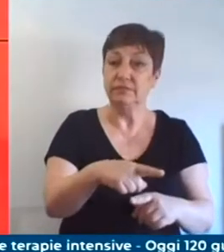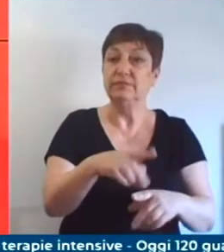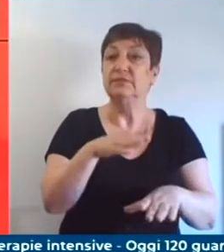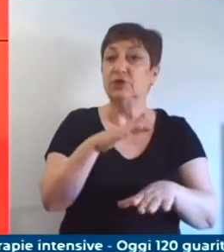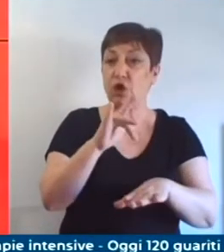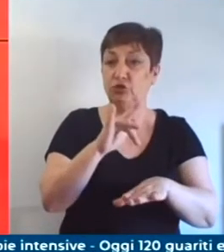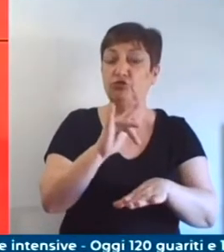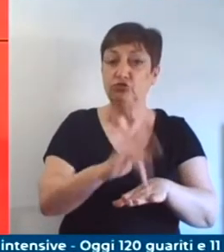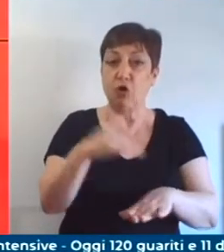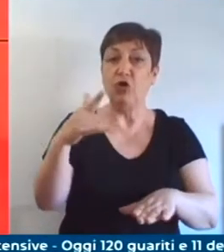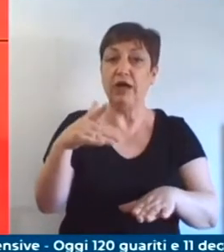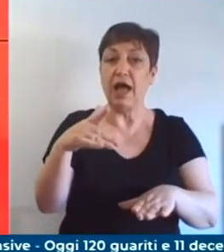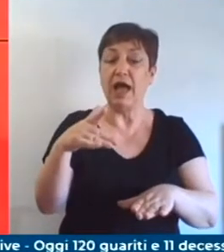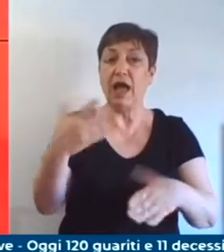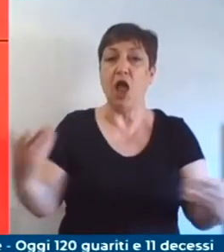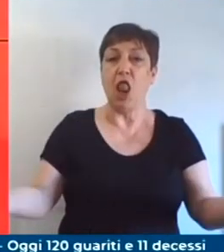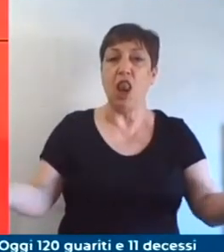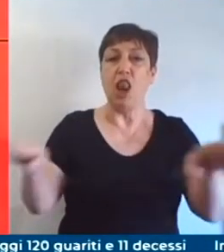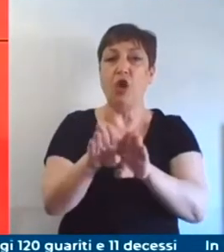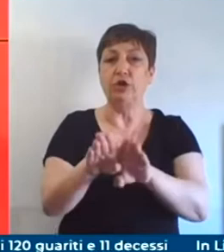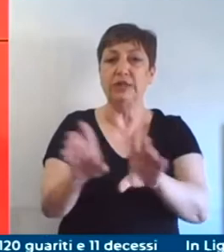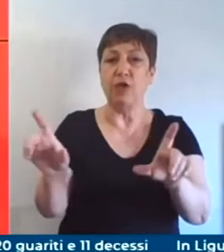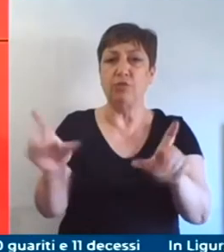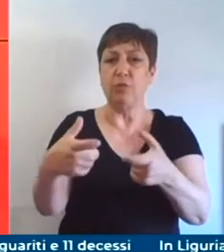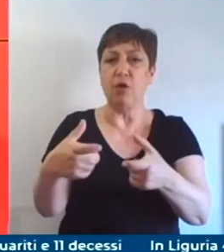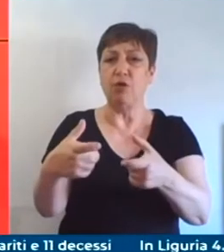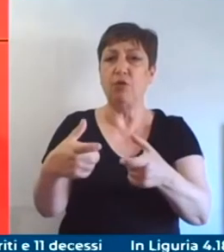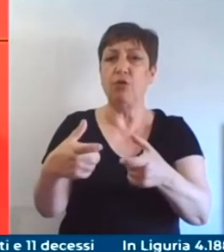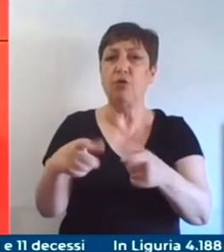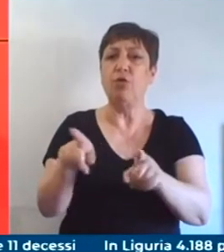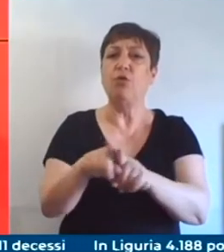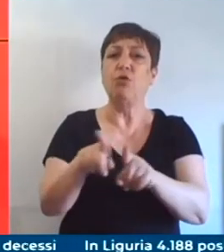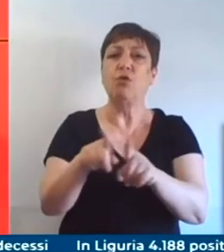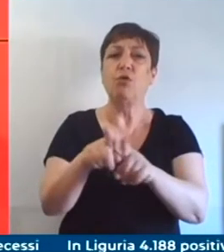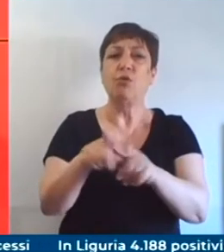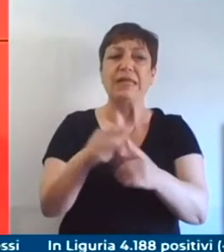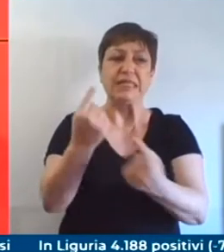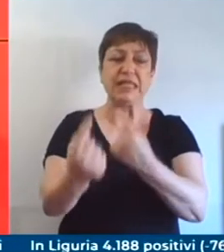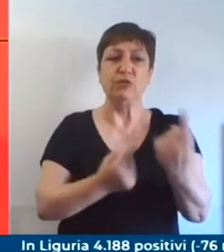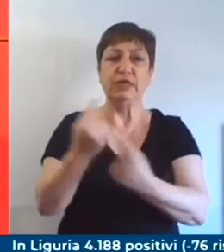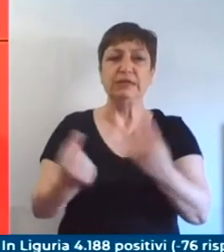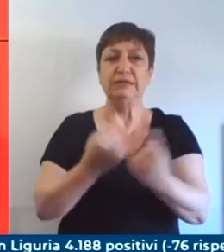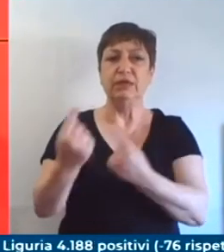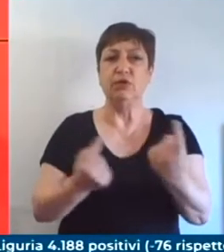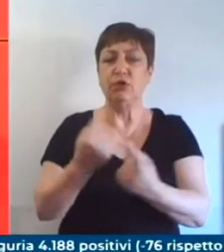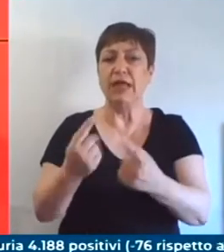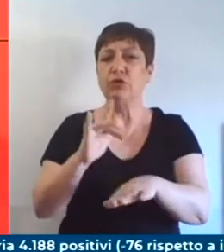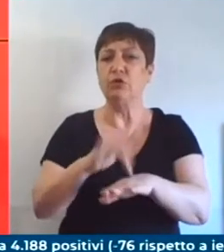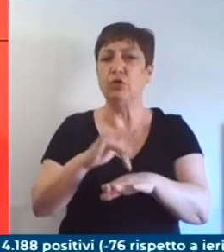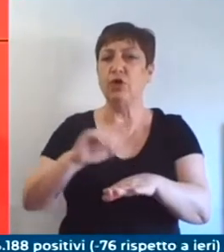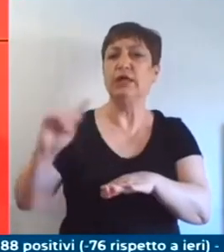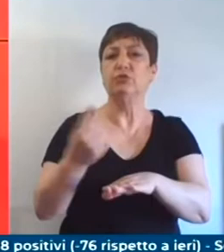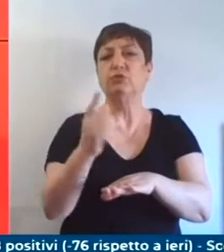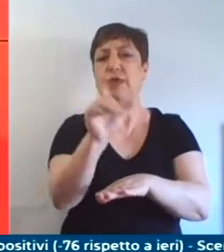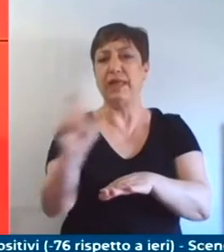molto impegnativo per chi vive in una situazione di fragilità e di disagio ed è per questo che contemporaneamente a quella che viene